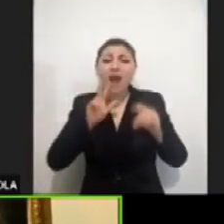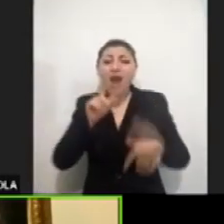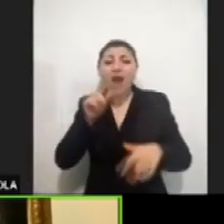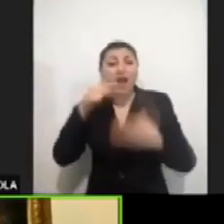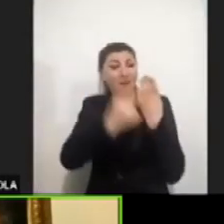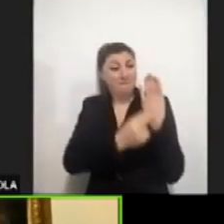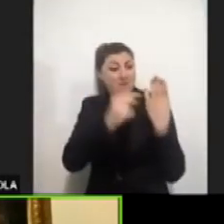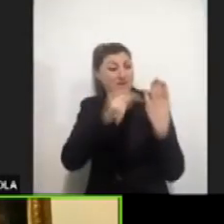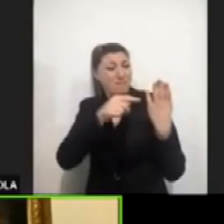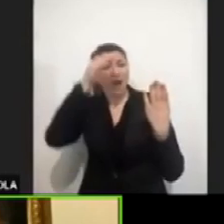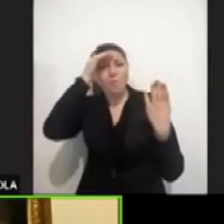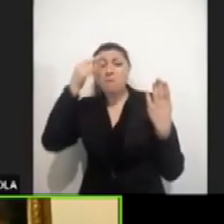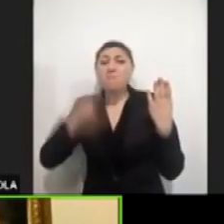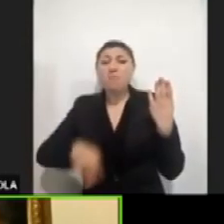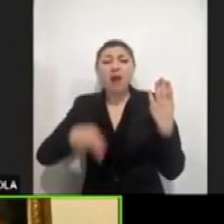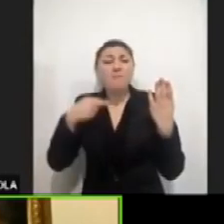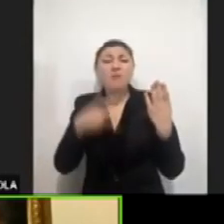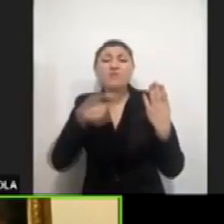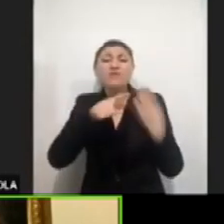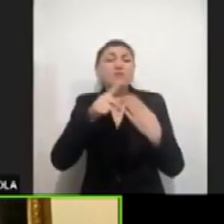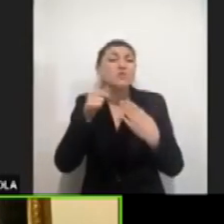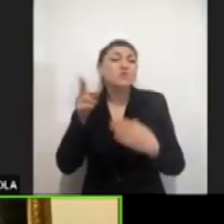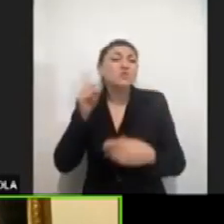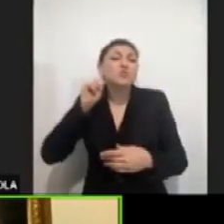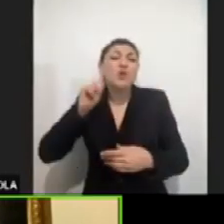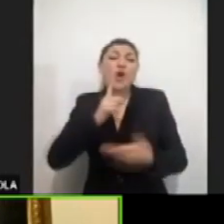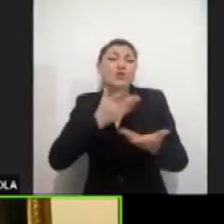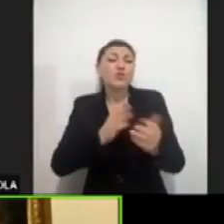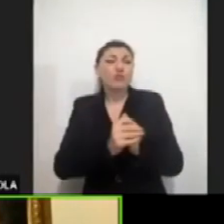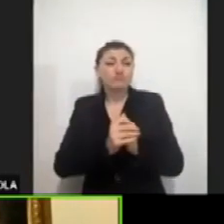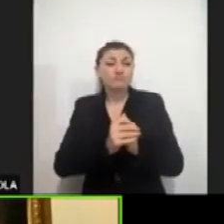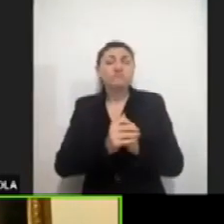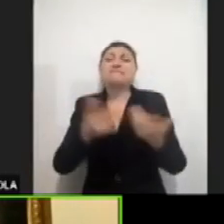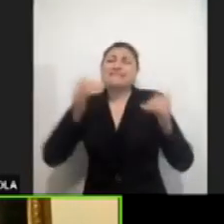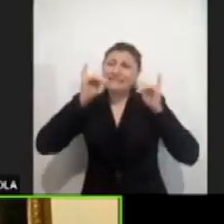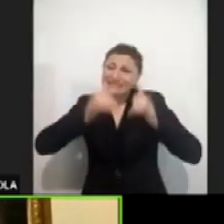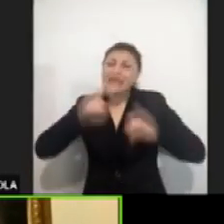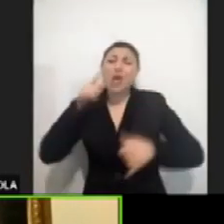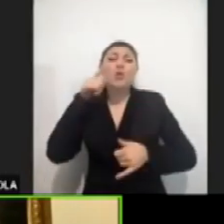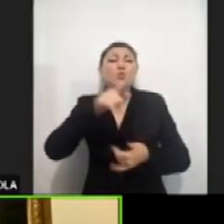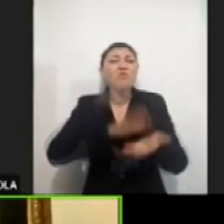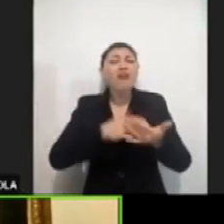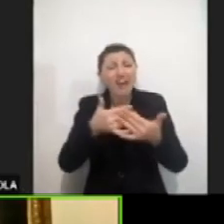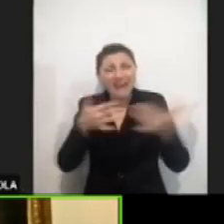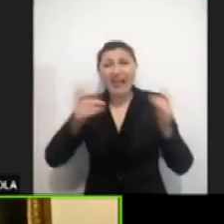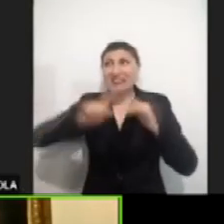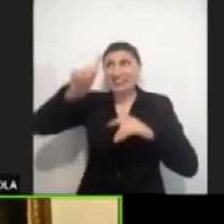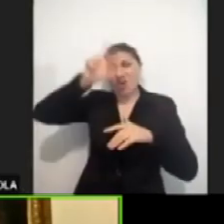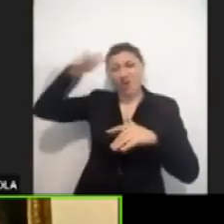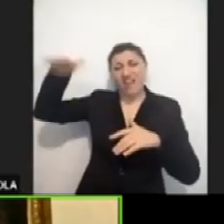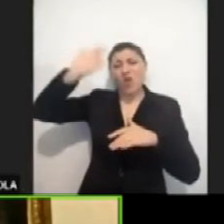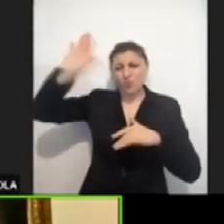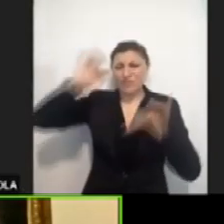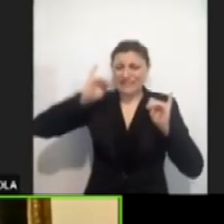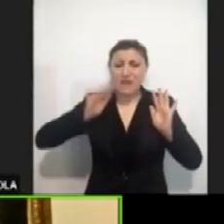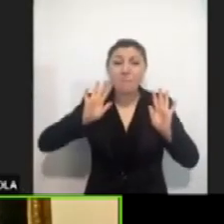perché non senti. Tu sarai anche grande nel regno di Dio, ma questo libro non puoi